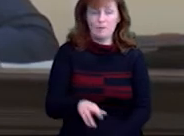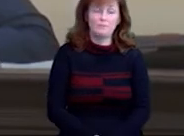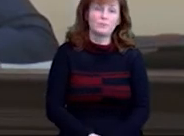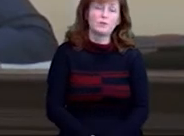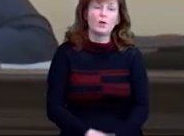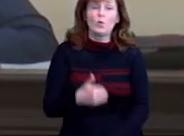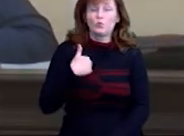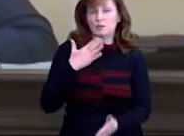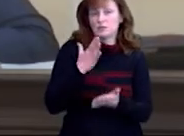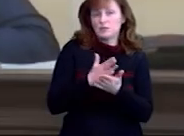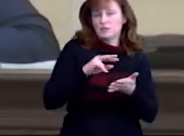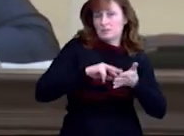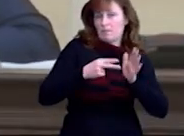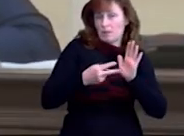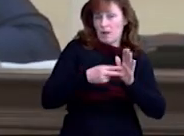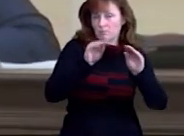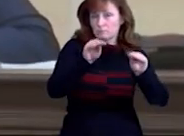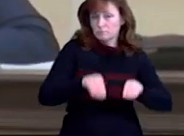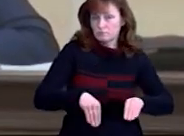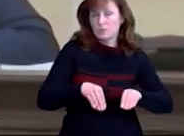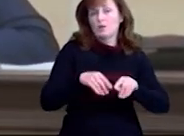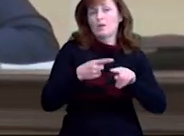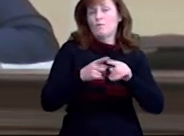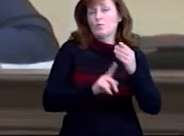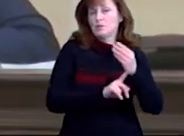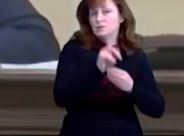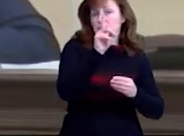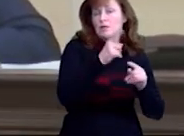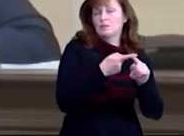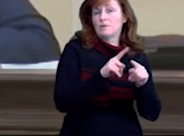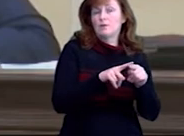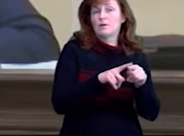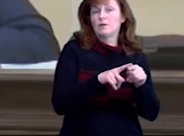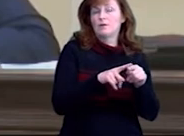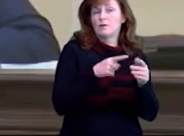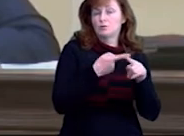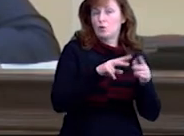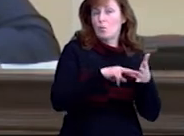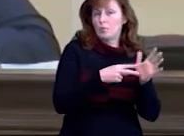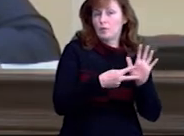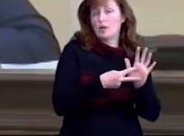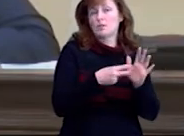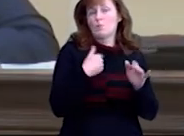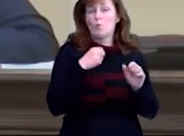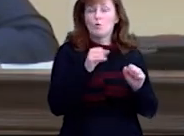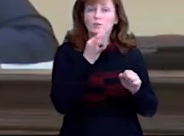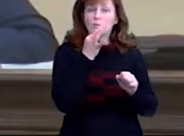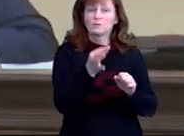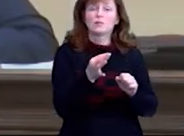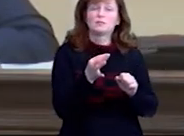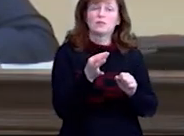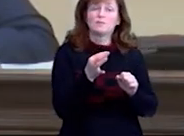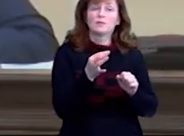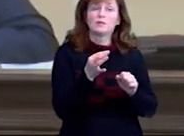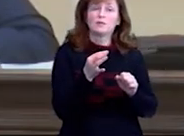цього карантину. План складається з п'яти етапів. Є стартова точка реалізації цього плану. Ми її умовно можемо назвати день К,